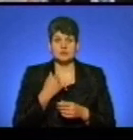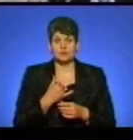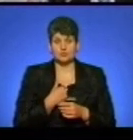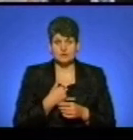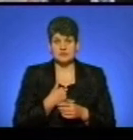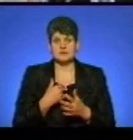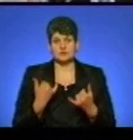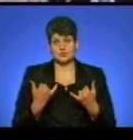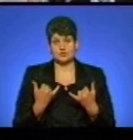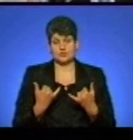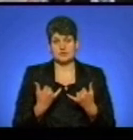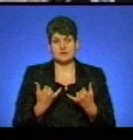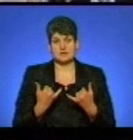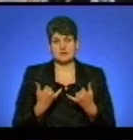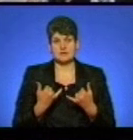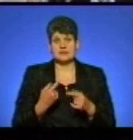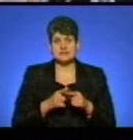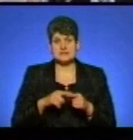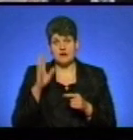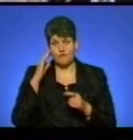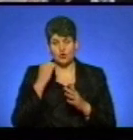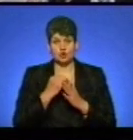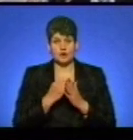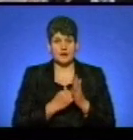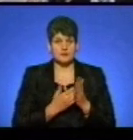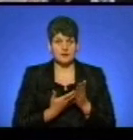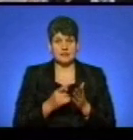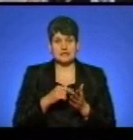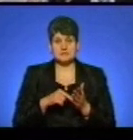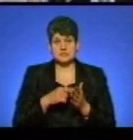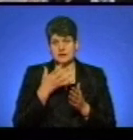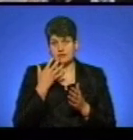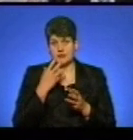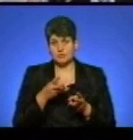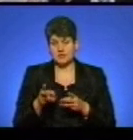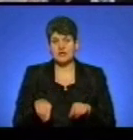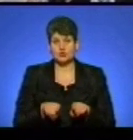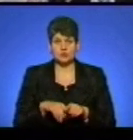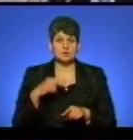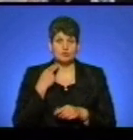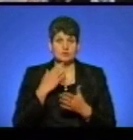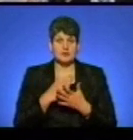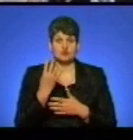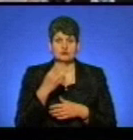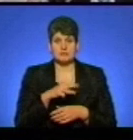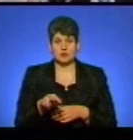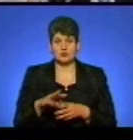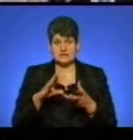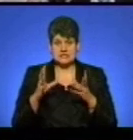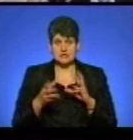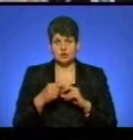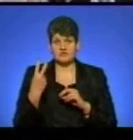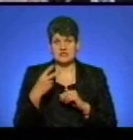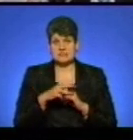якби на сьогодні, це є водоканал, і міська тепломережа, яка на сьогодні теж нам заборгувала 4 мільйони. От загалом 20